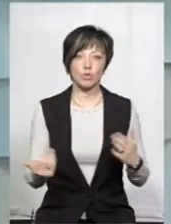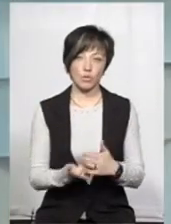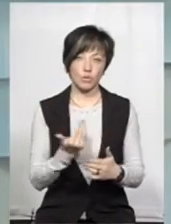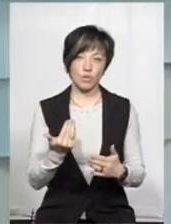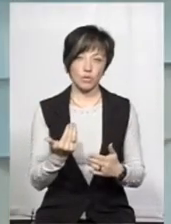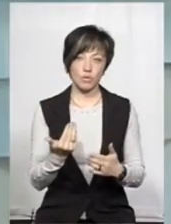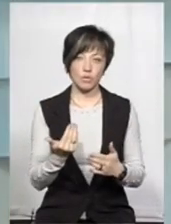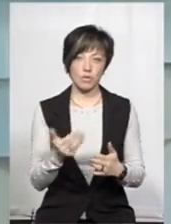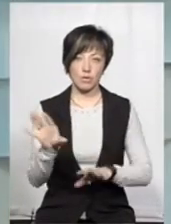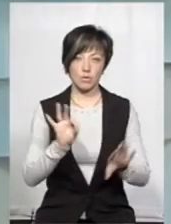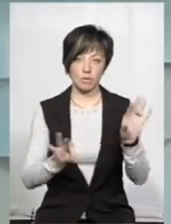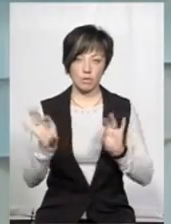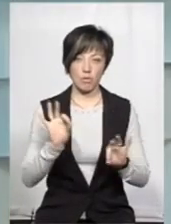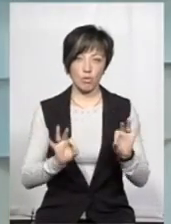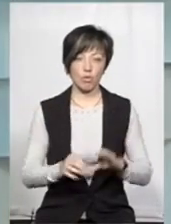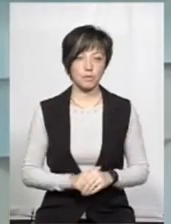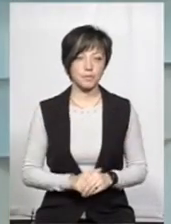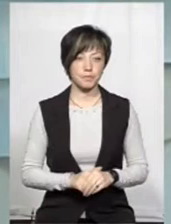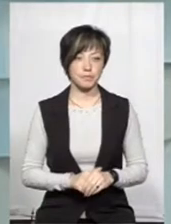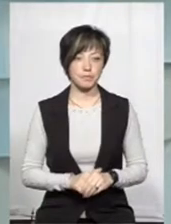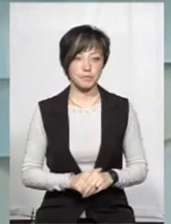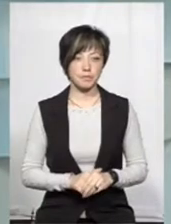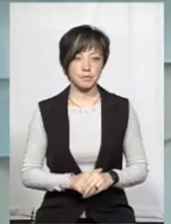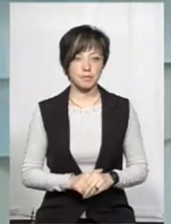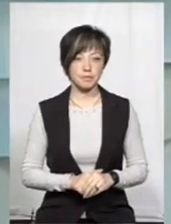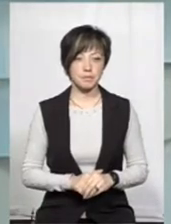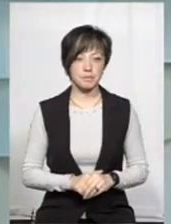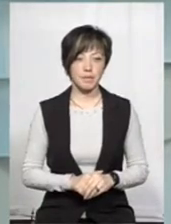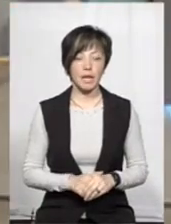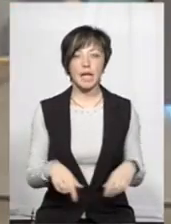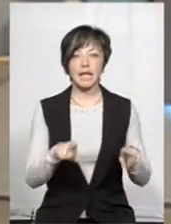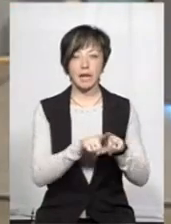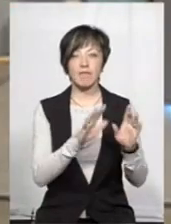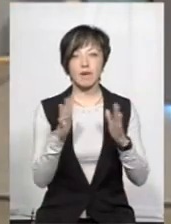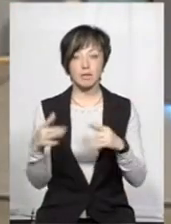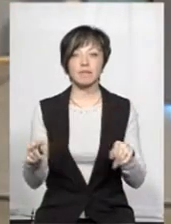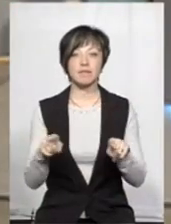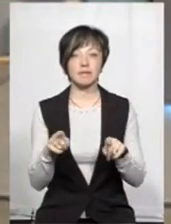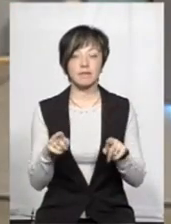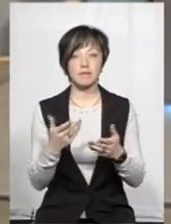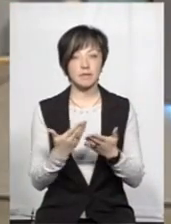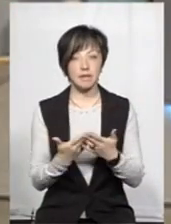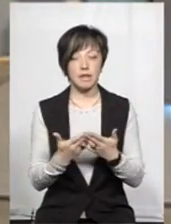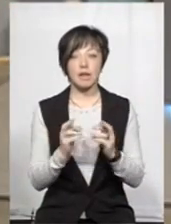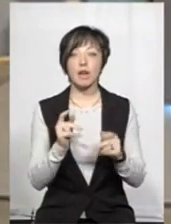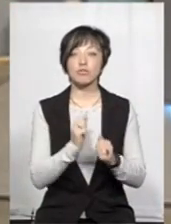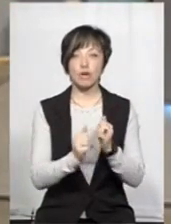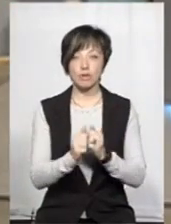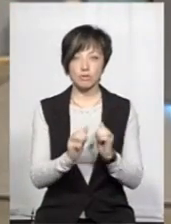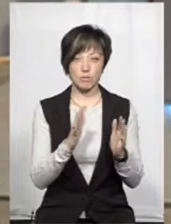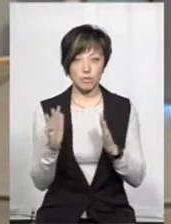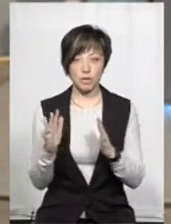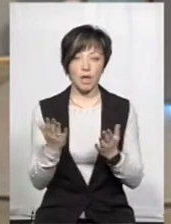скажімо таки, з нової генерації. Ну, такі випадки, все ж таки, наскільки часто